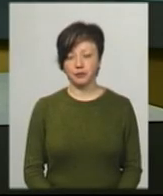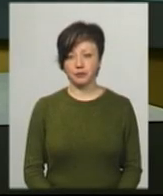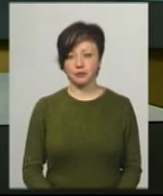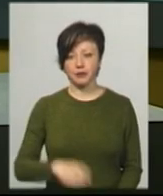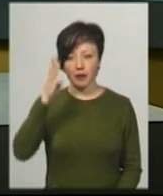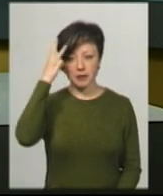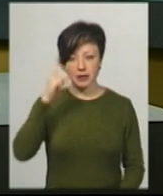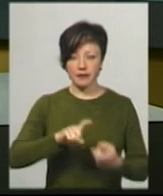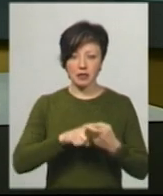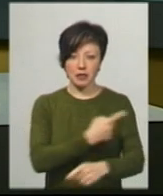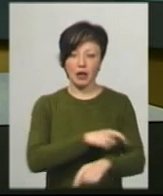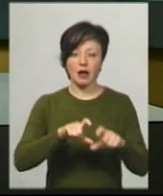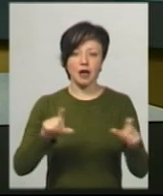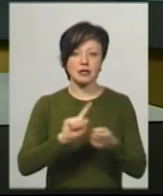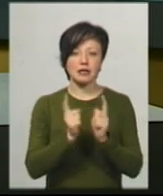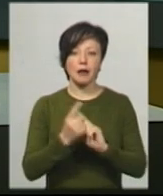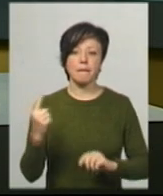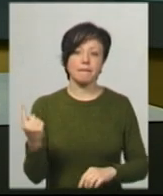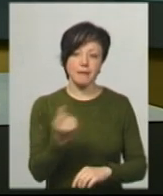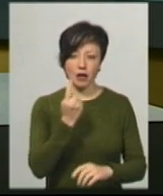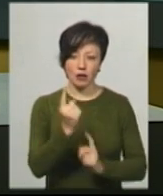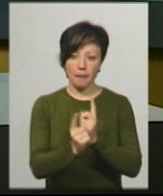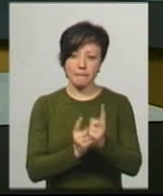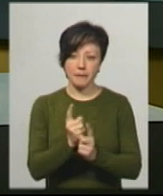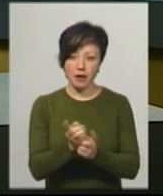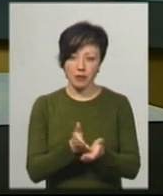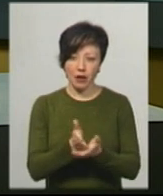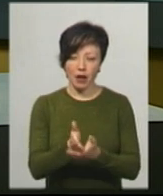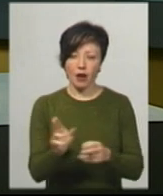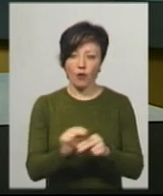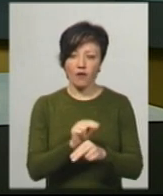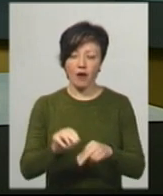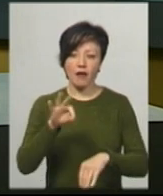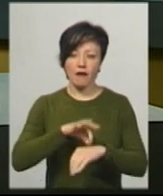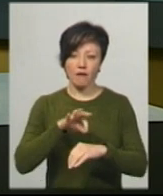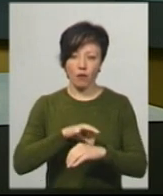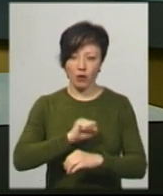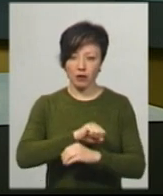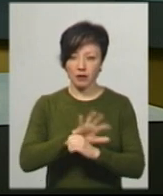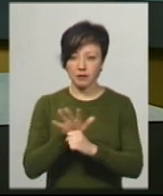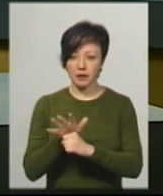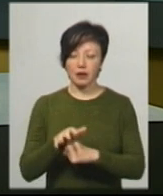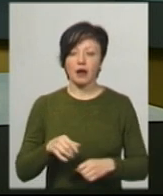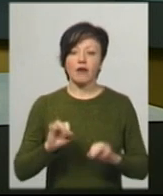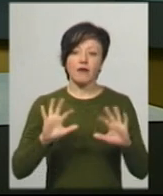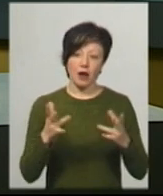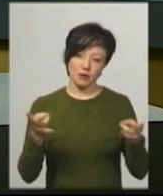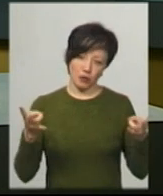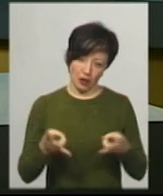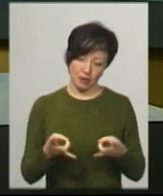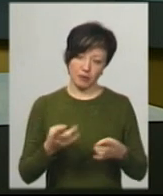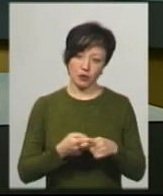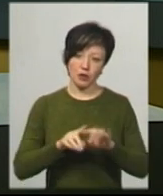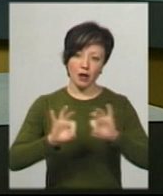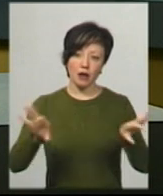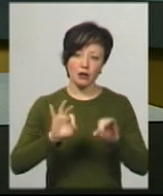Хмельницька інфекційна лікарня стане першою, яку перепрофілюють для лікування хворих на коронавірусну інфекцію COVID-19 в разі потреби. Про